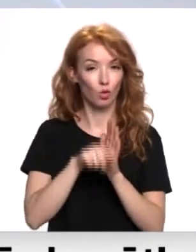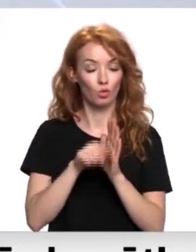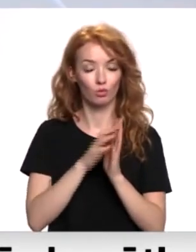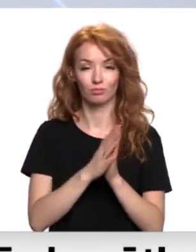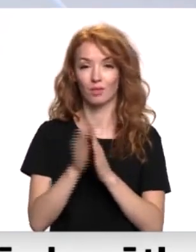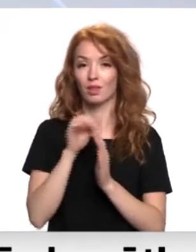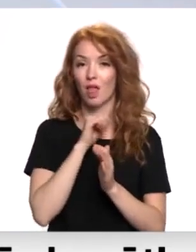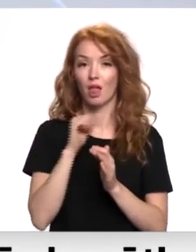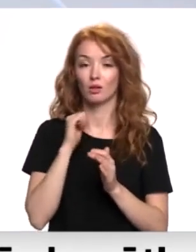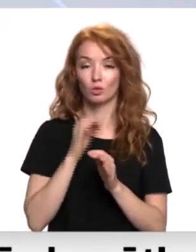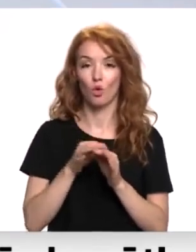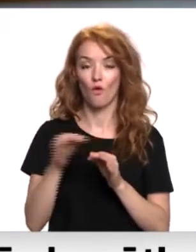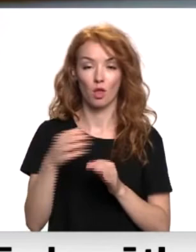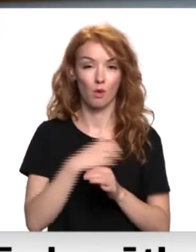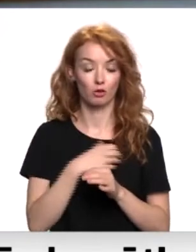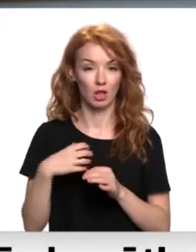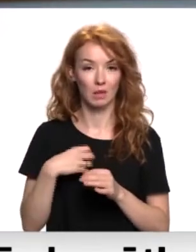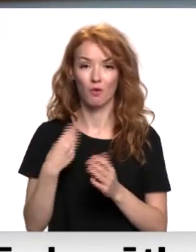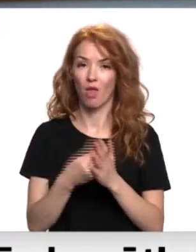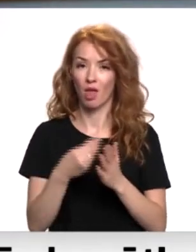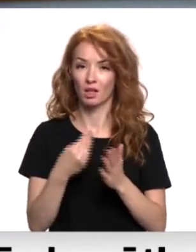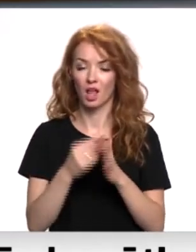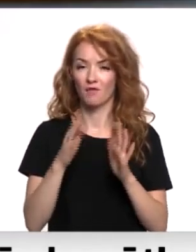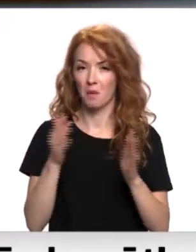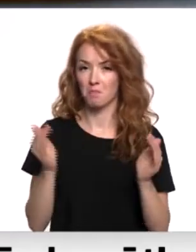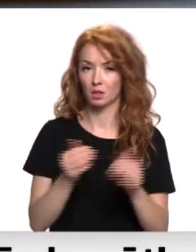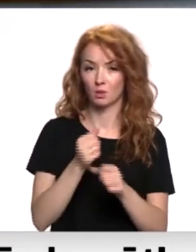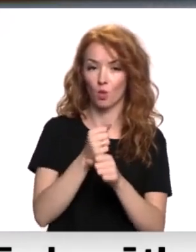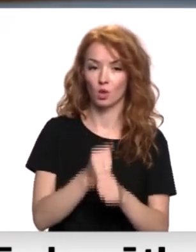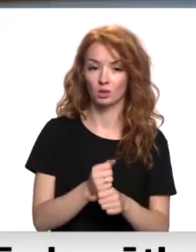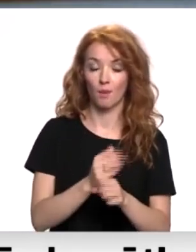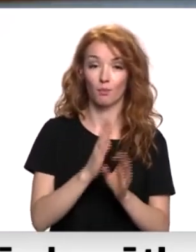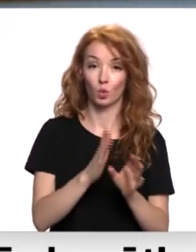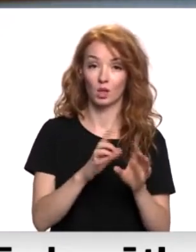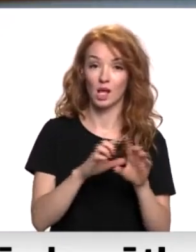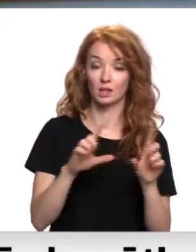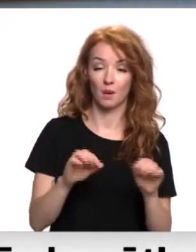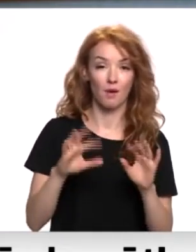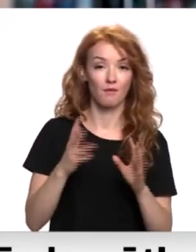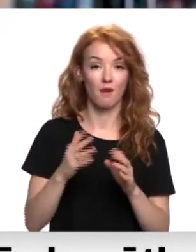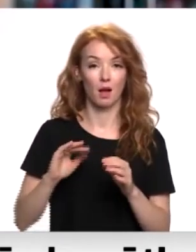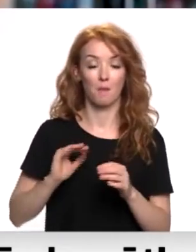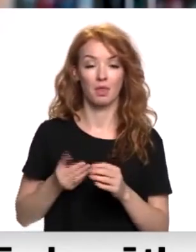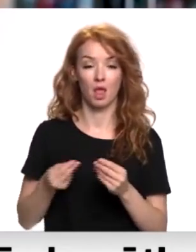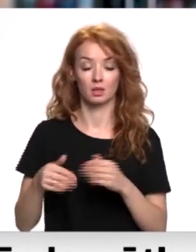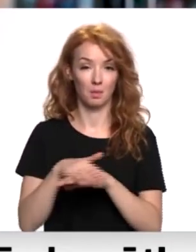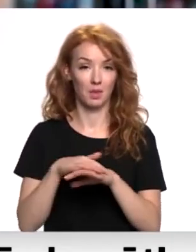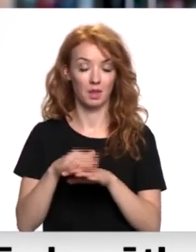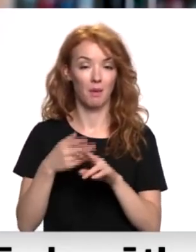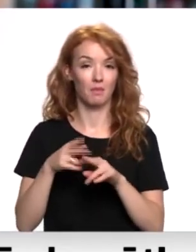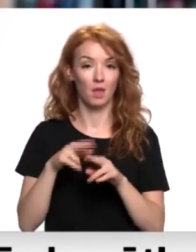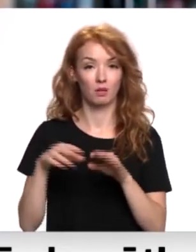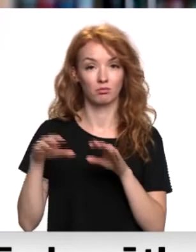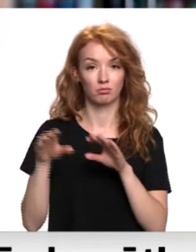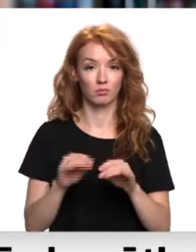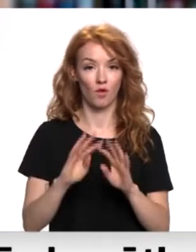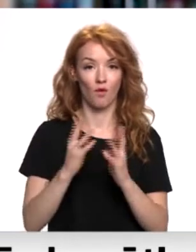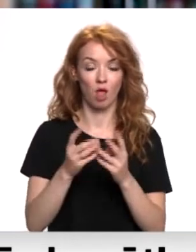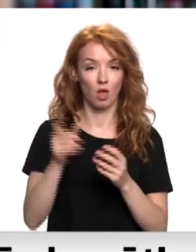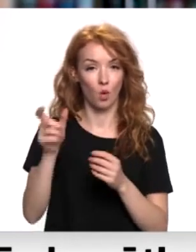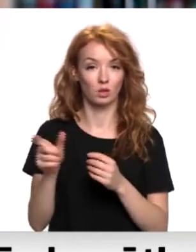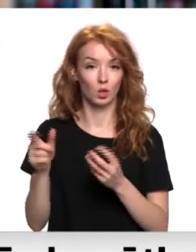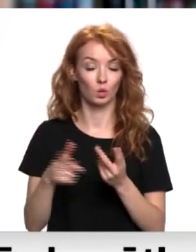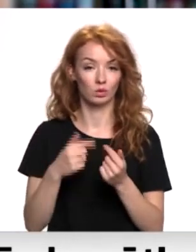talsu novada pašvaldību izvērtēt, vai mazajām ostām būt iestādēm vai kapitālsabiedrībām, kas ļauta samazināt valdes locekļu